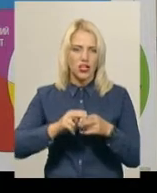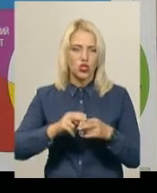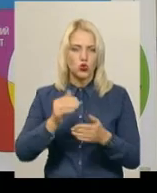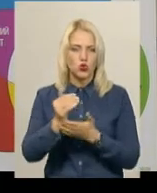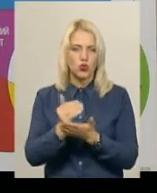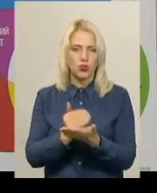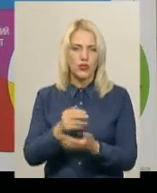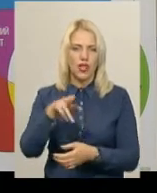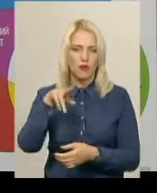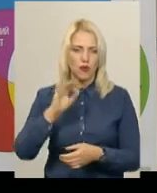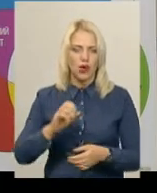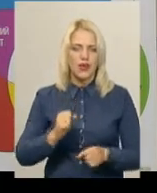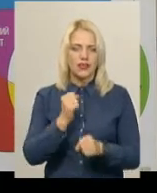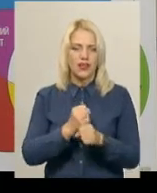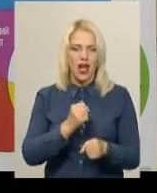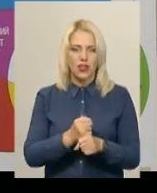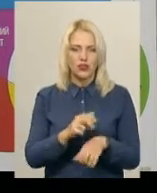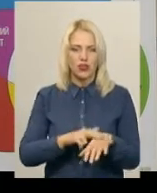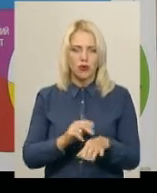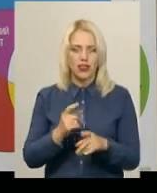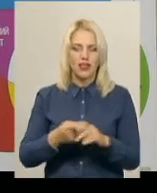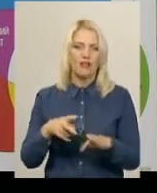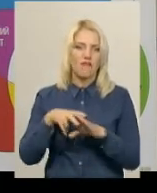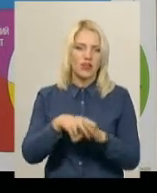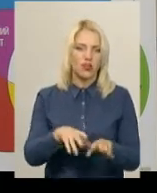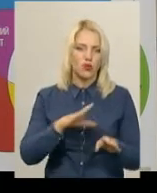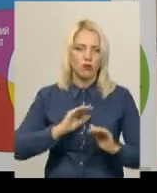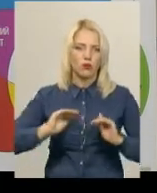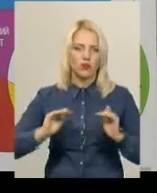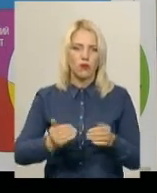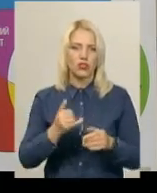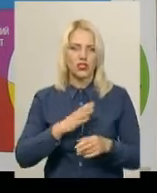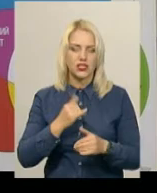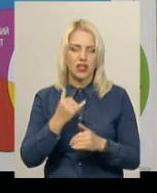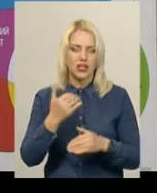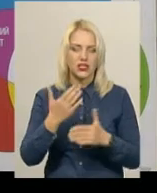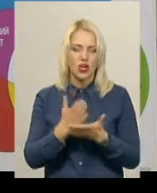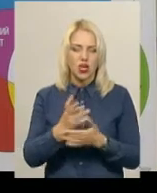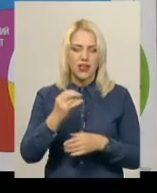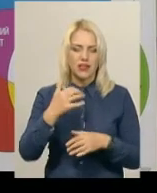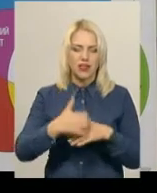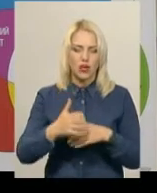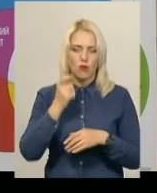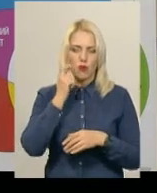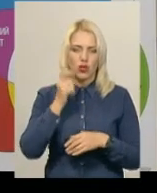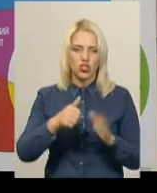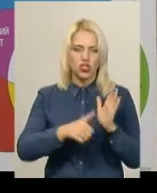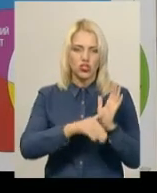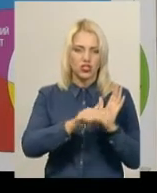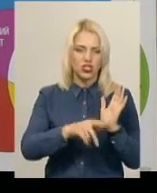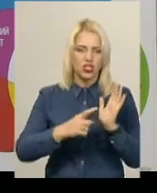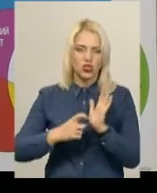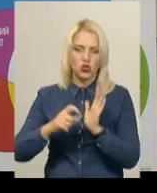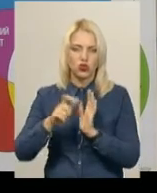діяльності поліцейських, і дане навантаження було зменшено. І зараз в середньому по Україні 6 тисяч 600 осіб.